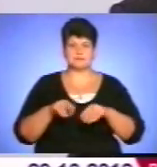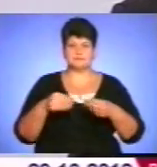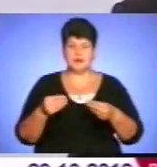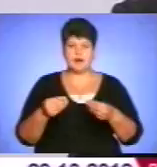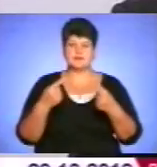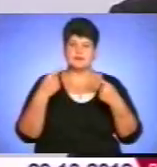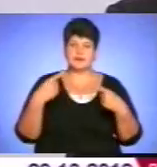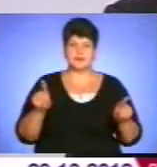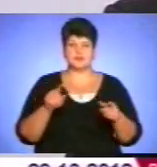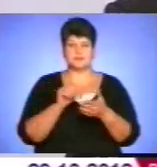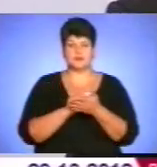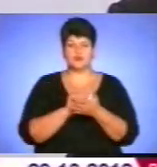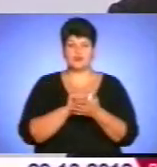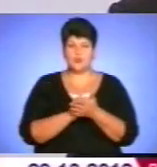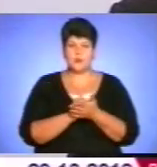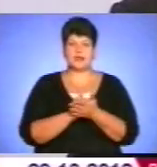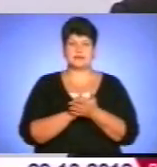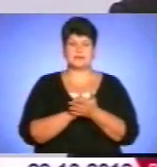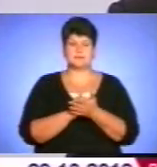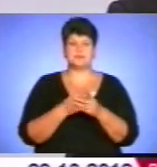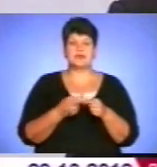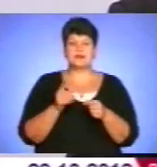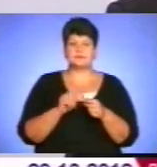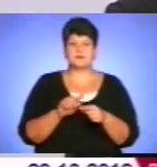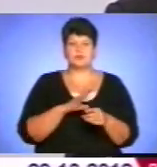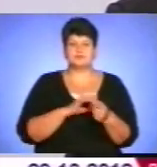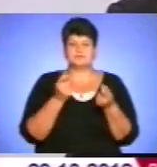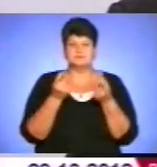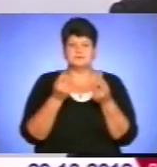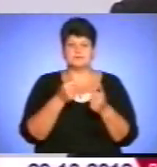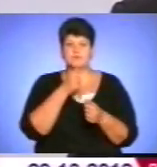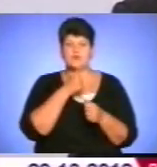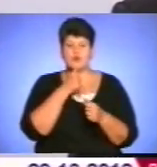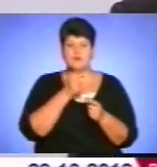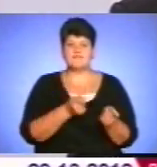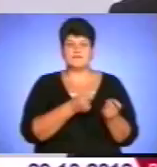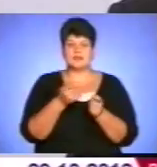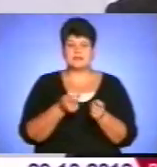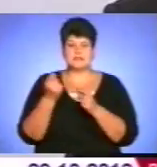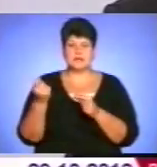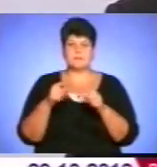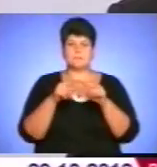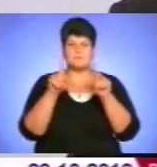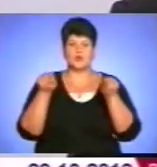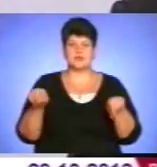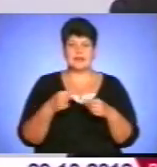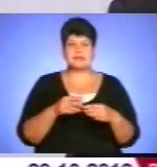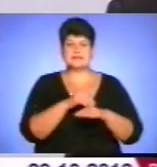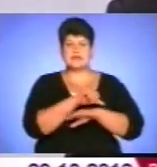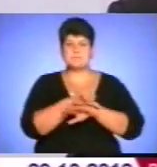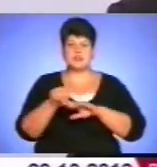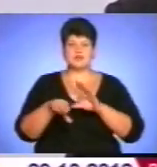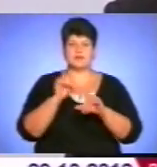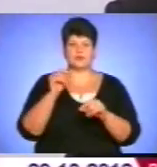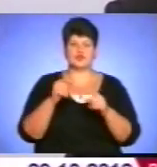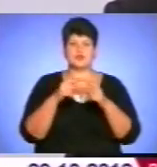іншими документами. Десь були пару спроб винесення бюлетенів за межі виборчих дільниць,